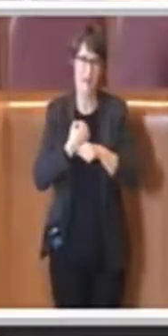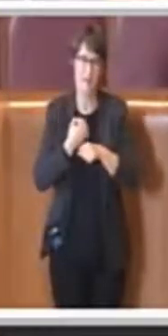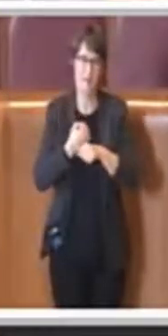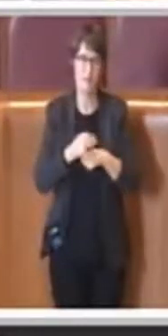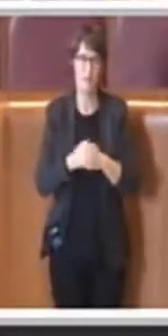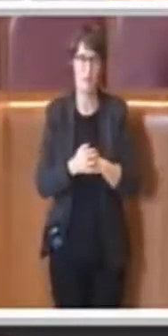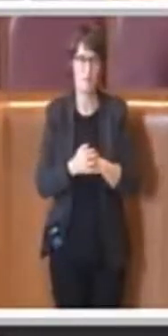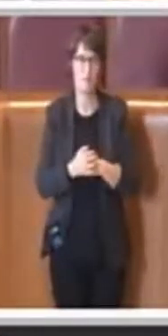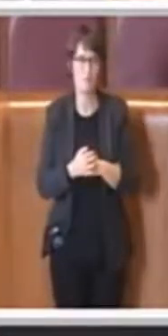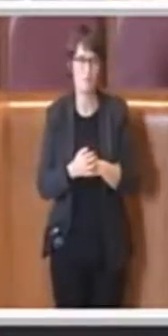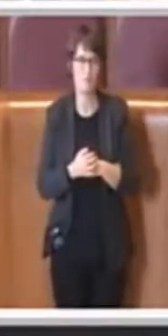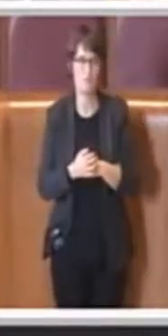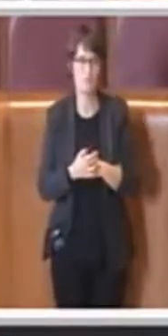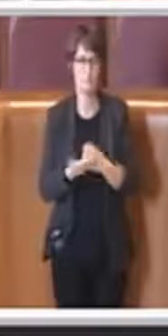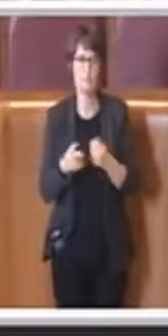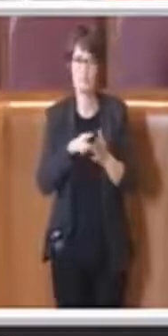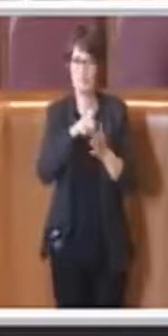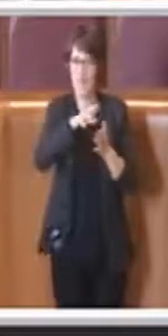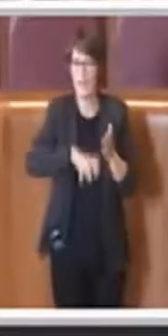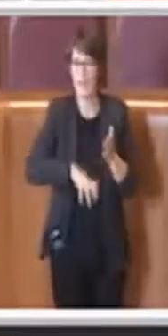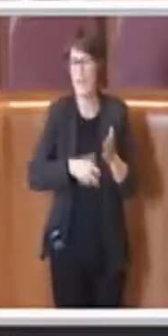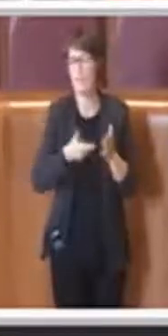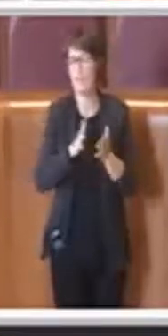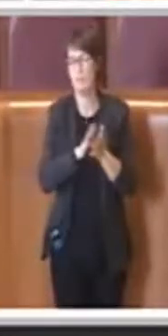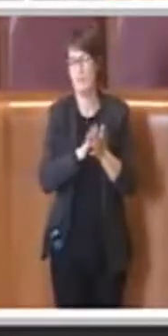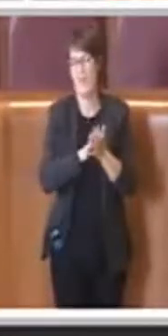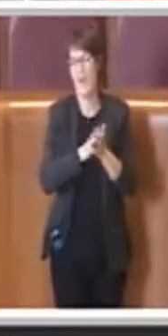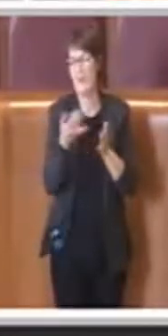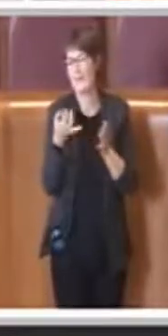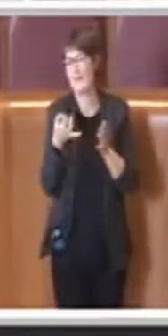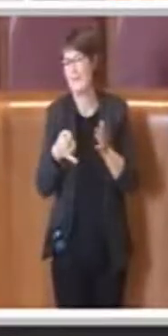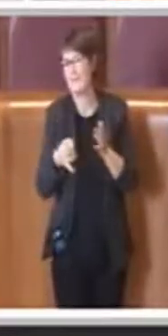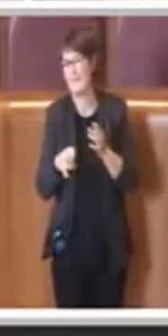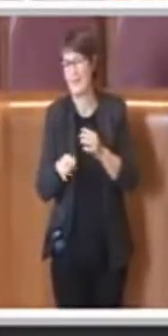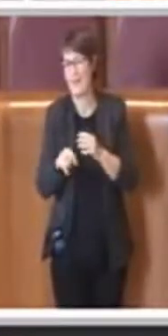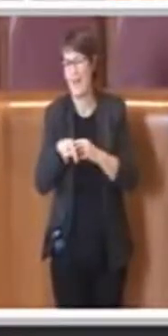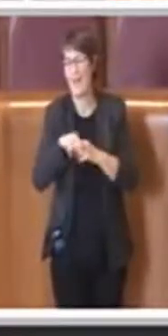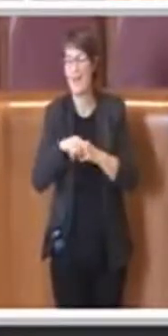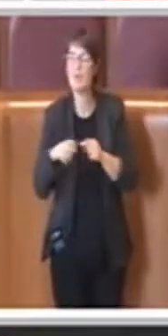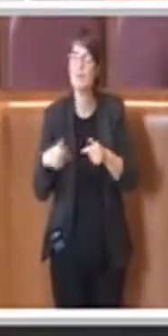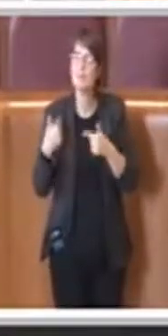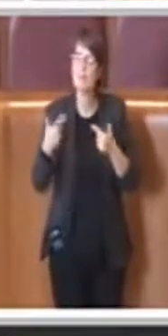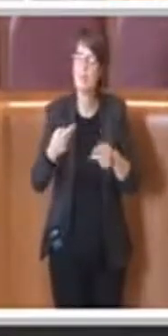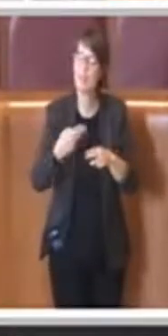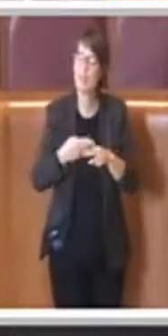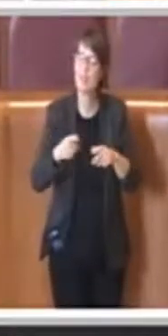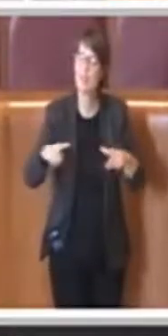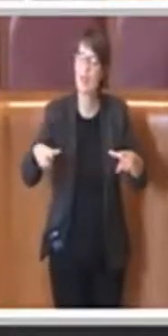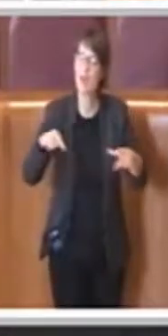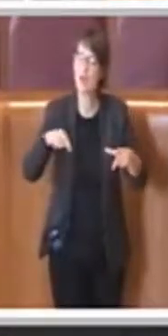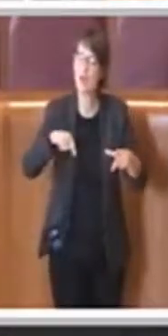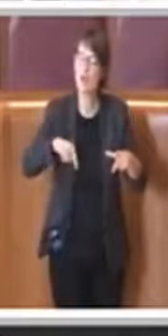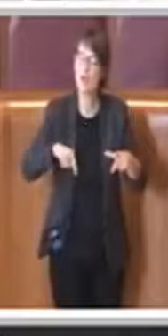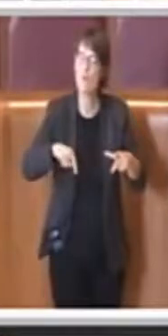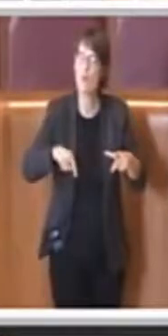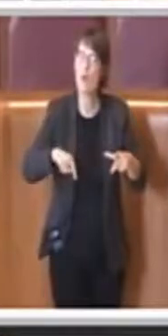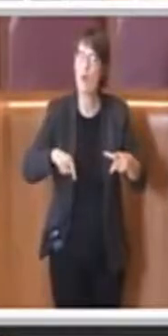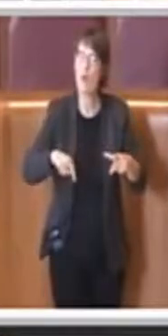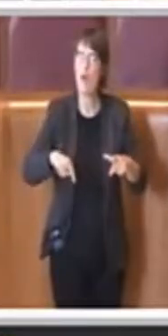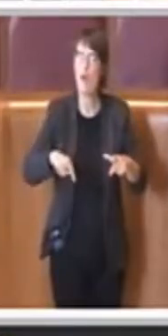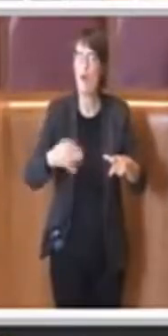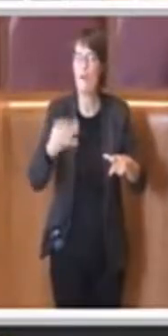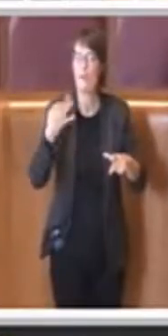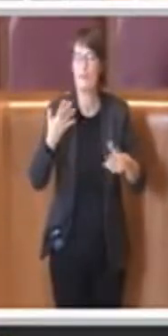degli atti finali che portano la città di Roma ad avere un ordinamento sugli strumenti di